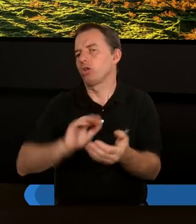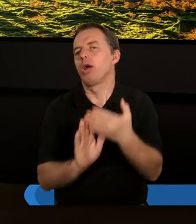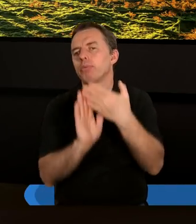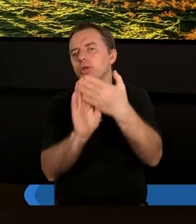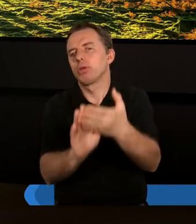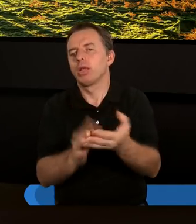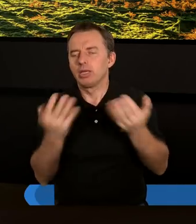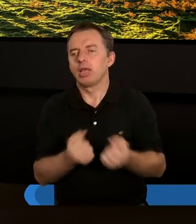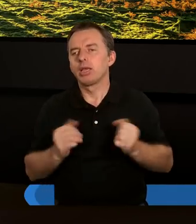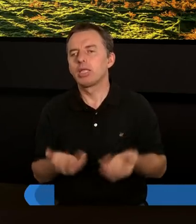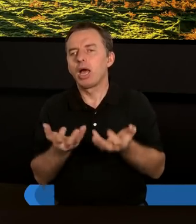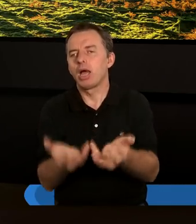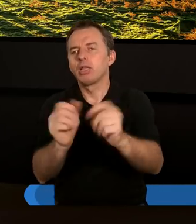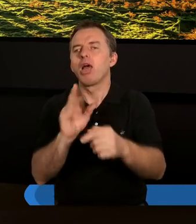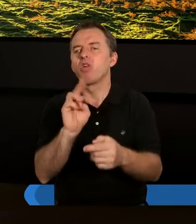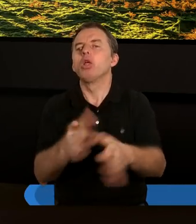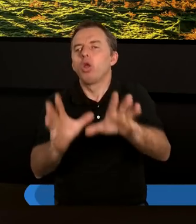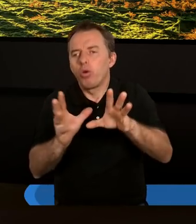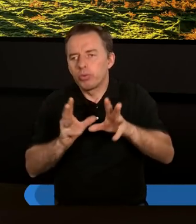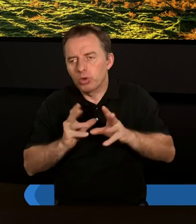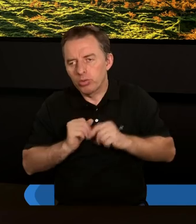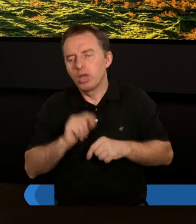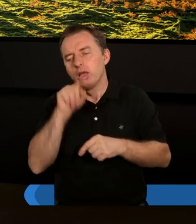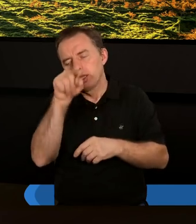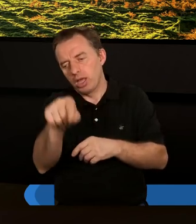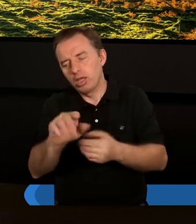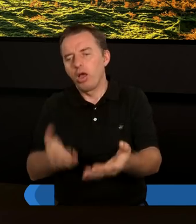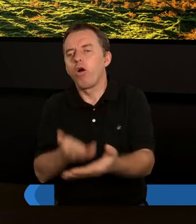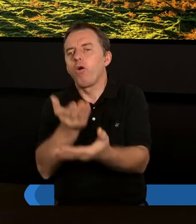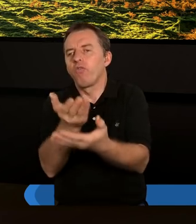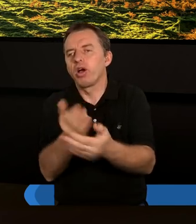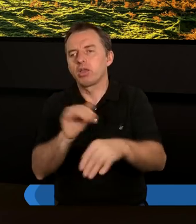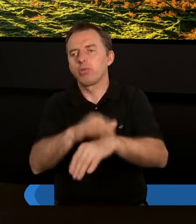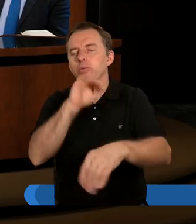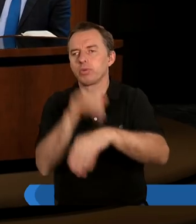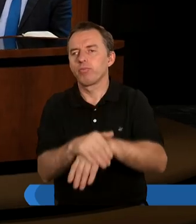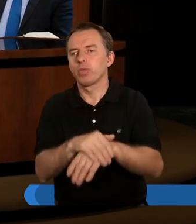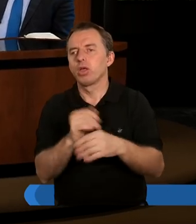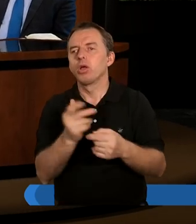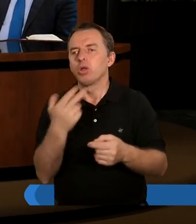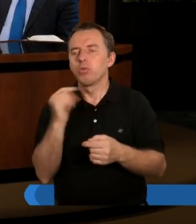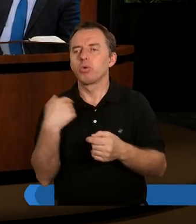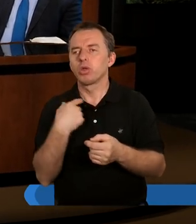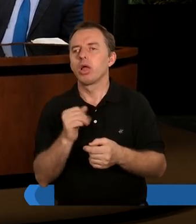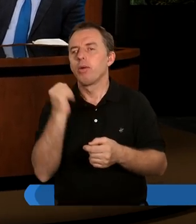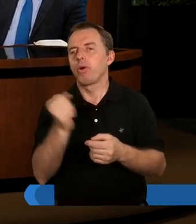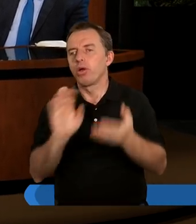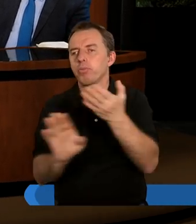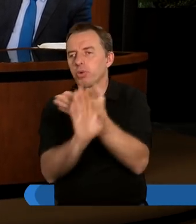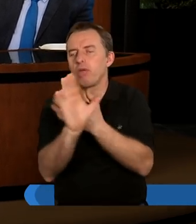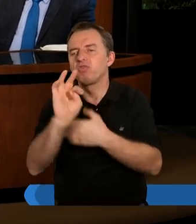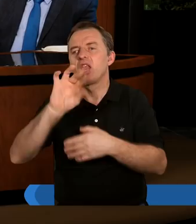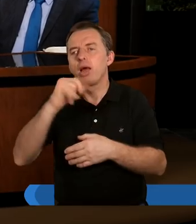sposób stara się zachęcić Filemona do przyjęcia właśnie takiej otwartej postawy serca? Mi się chyba najbardziej podobało to, że Paweł